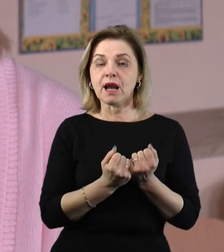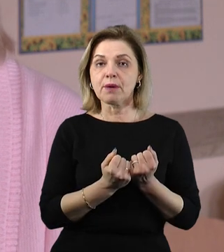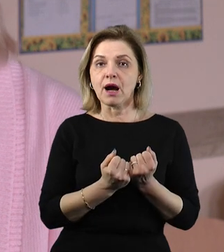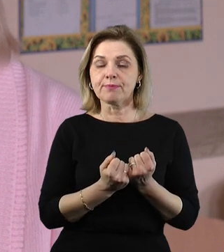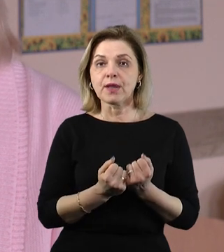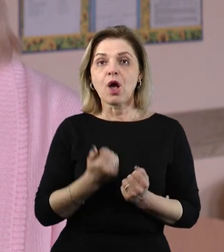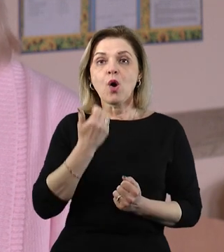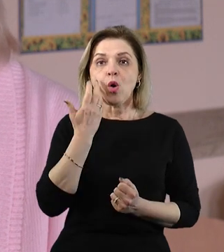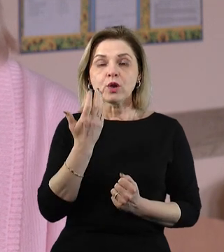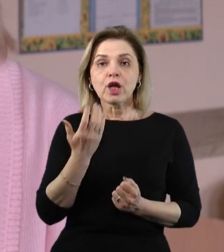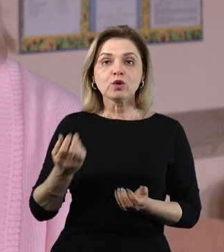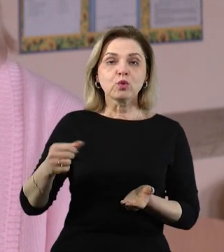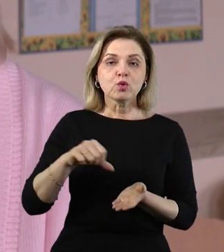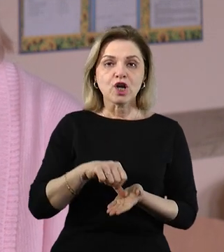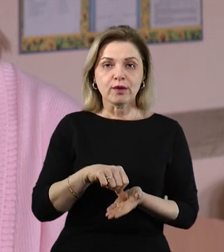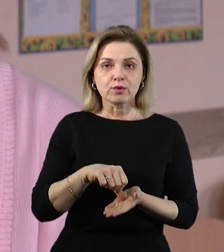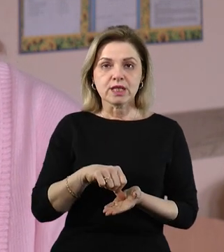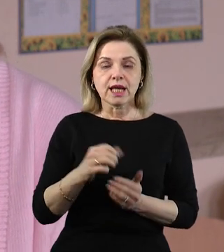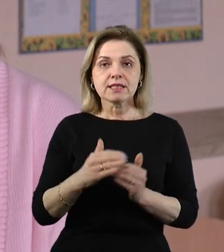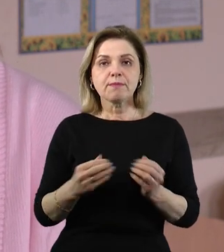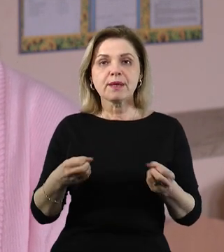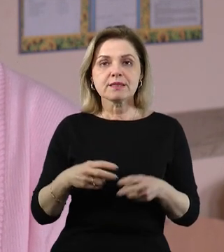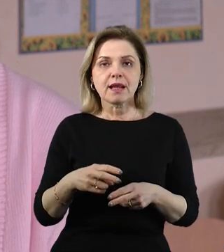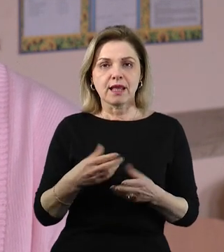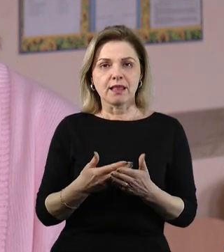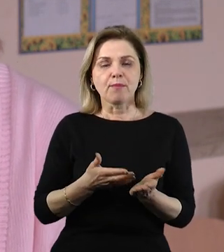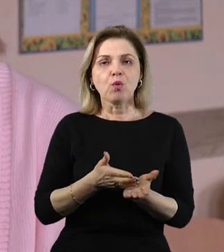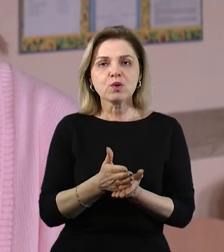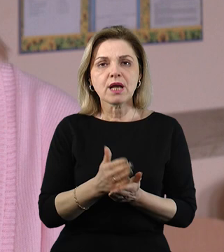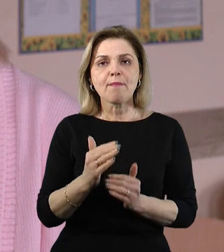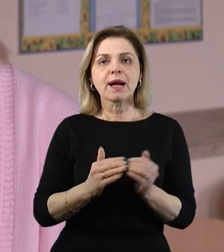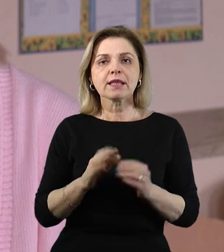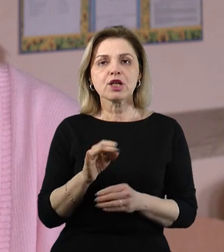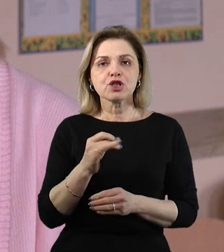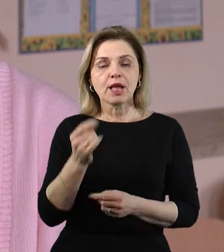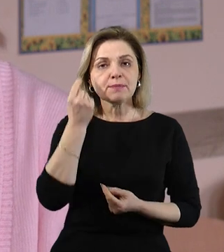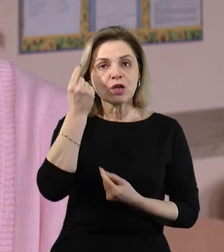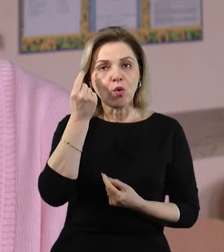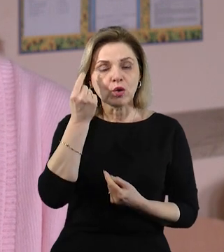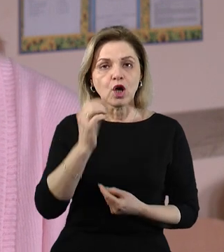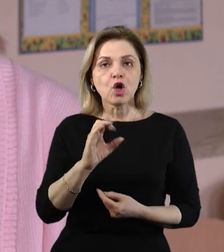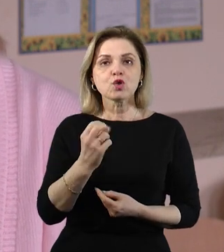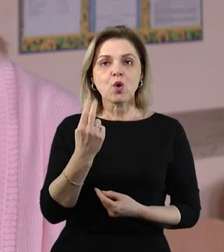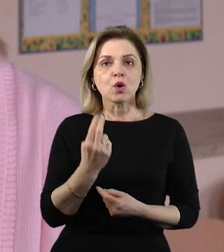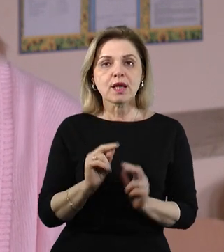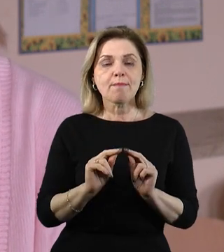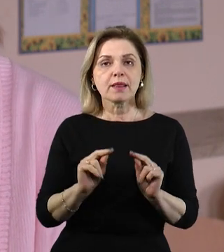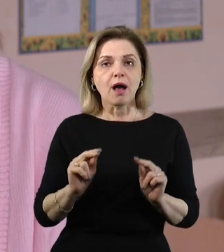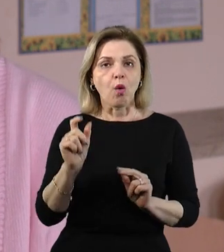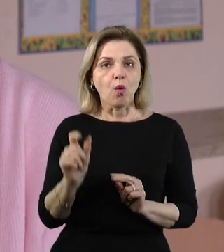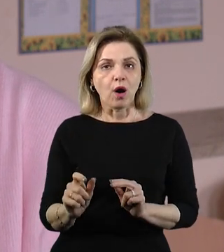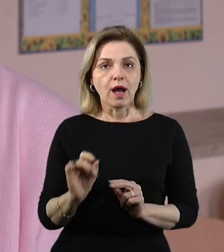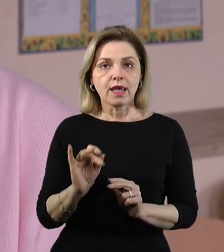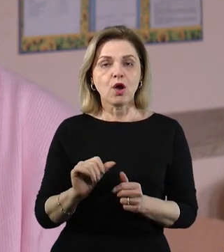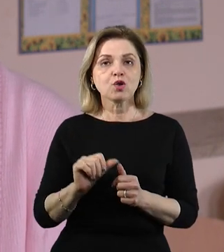І коли долучаються спеціалісти в УСКІ, наприклад, як практичний психолог, соціальний педагог і